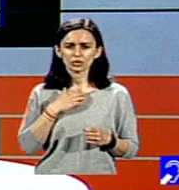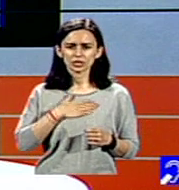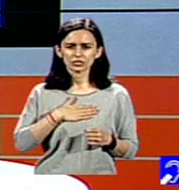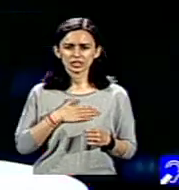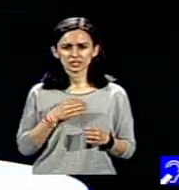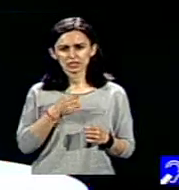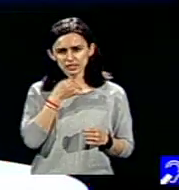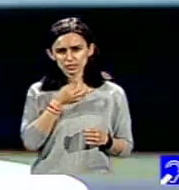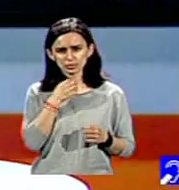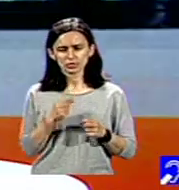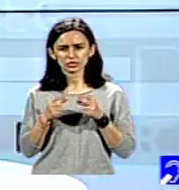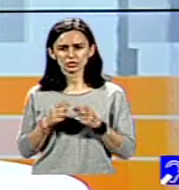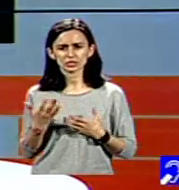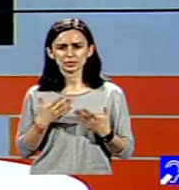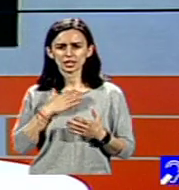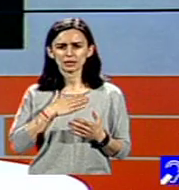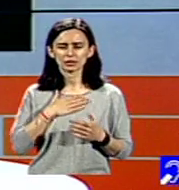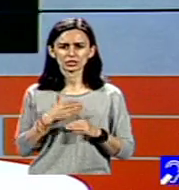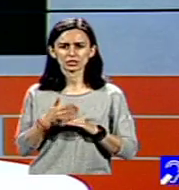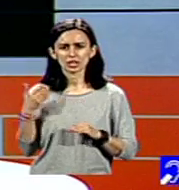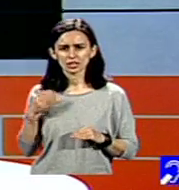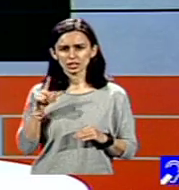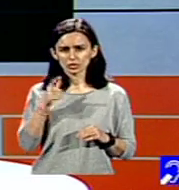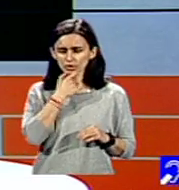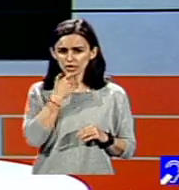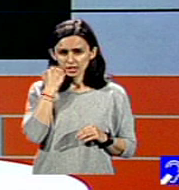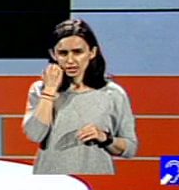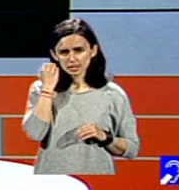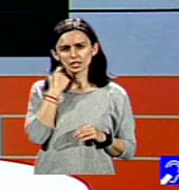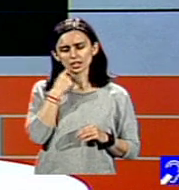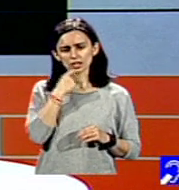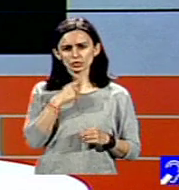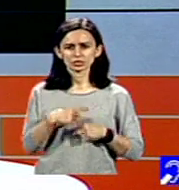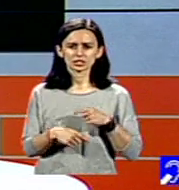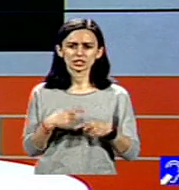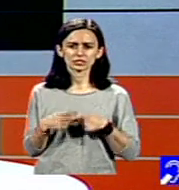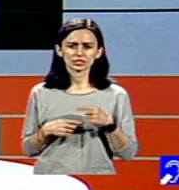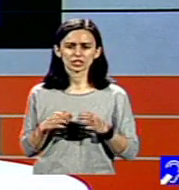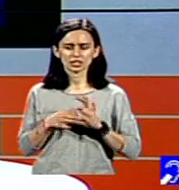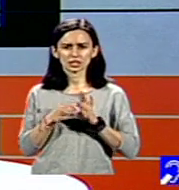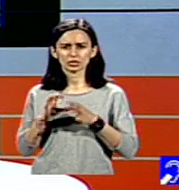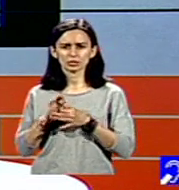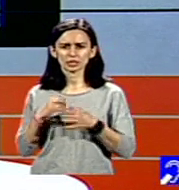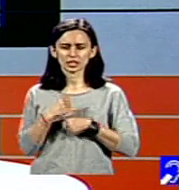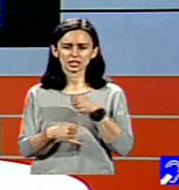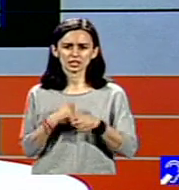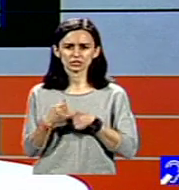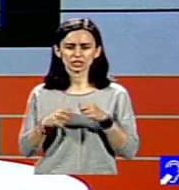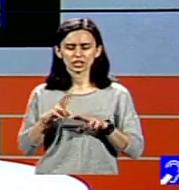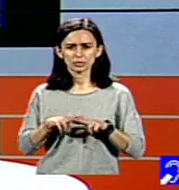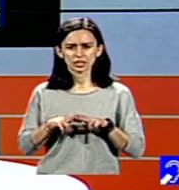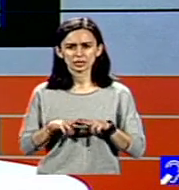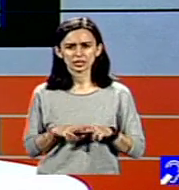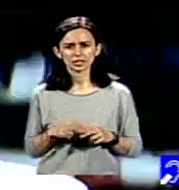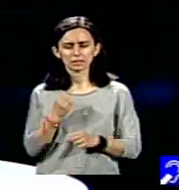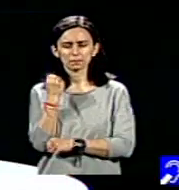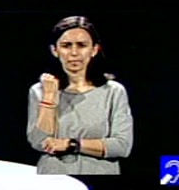dumneavoastră o situație pe care am trăit-o în urmă cu 2 ani, atunci când la Cluj-Napoca, probabil știți, s-a desfășurat Olimpiada Internațională de Matematică. România